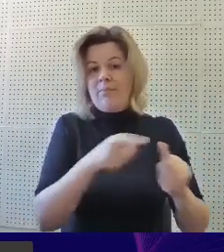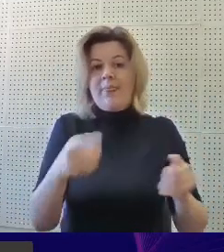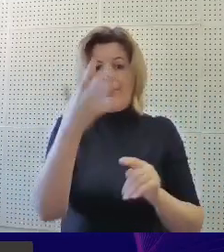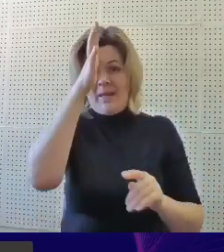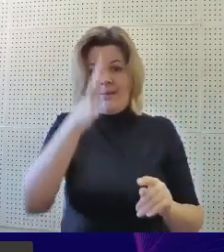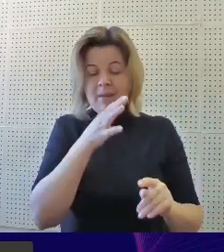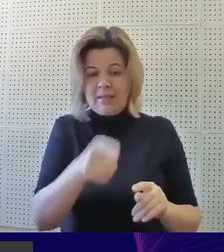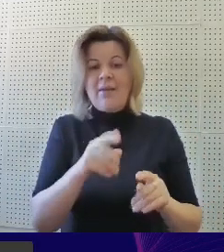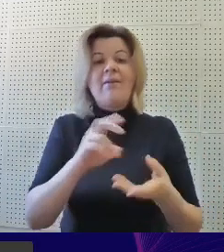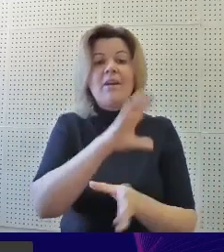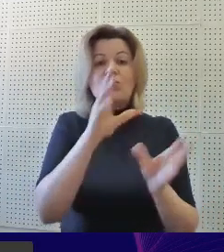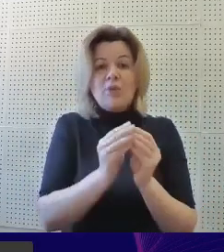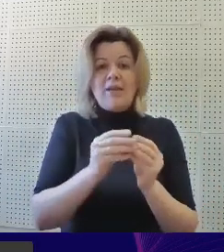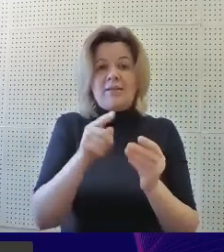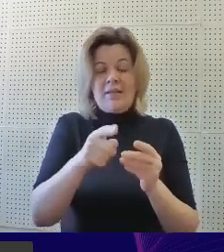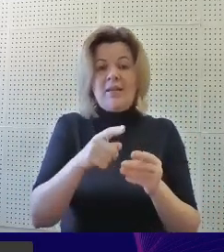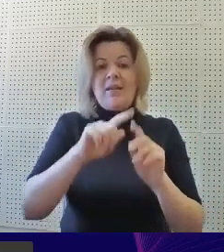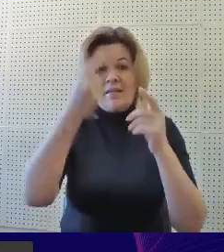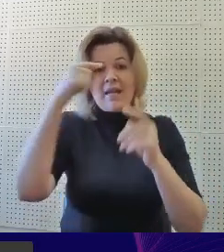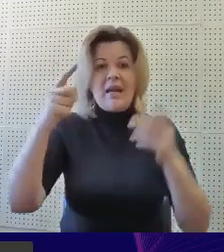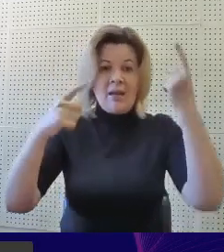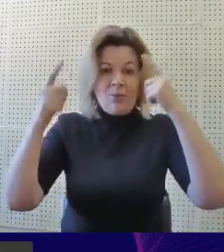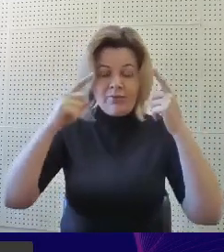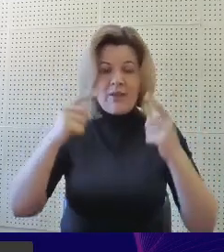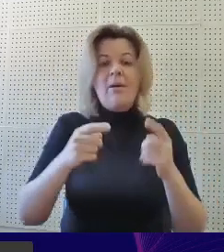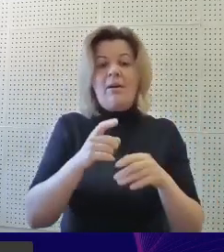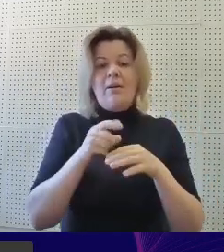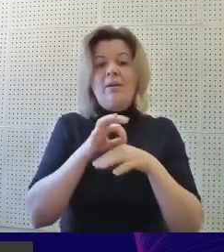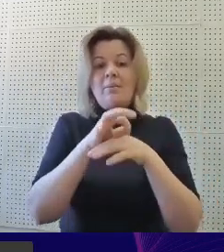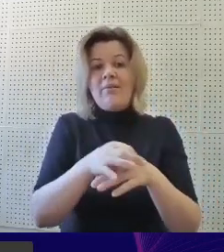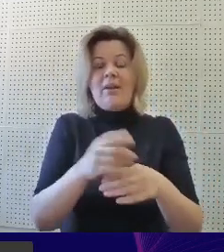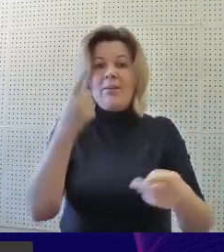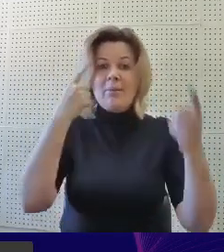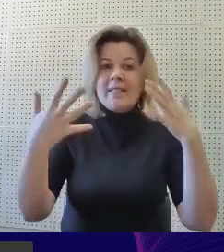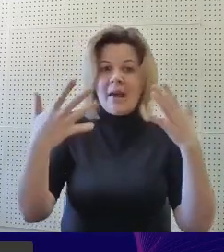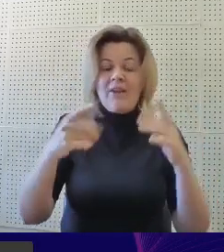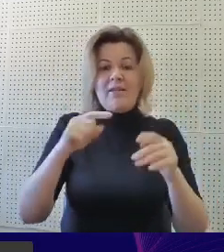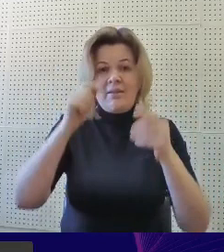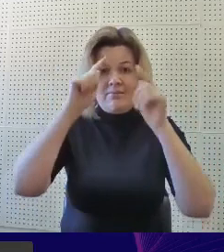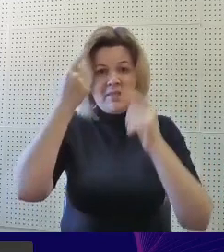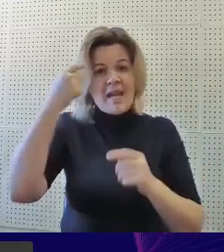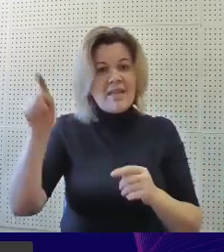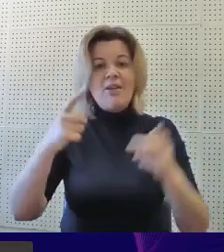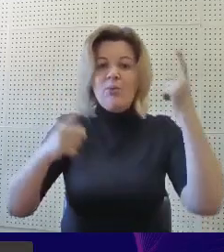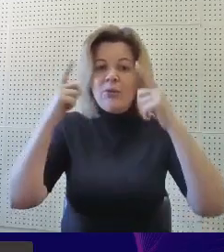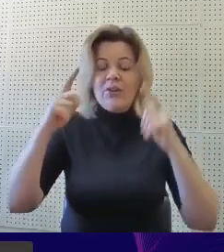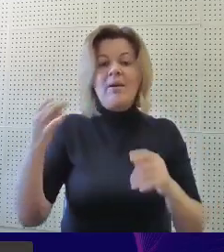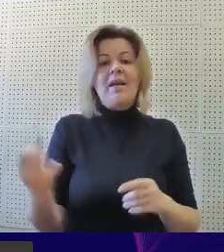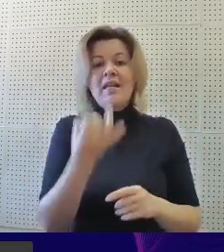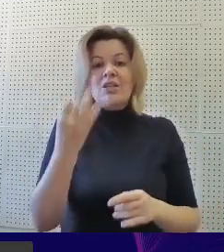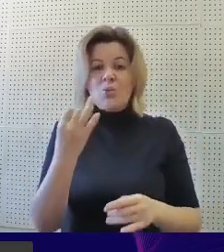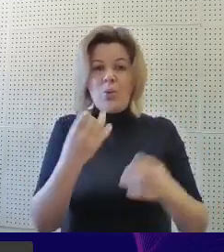работы по созданию мультфильма произошло формирование представлений о создании мультфильма, истории мультипликации